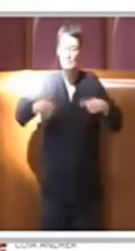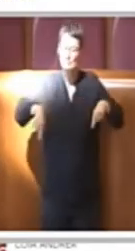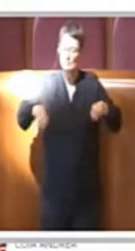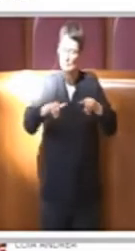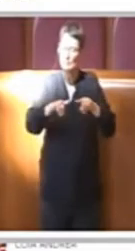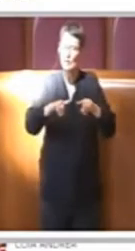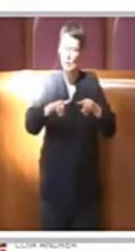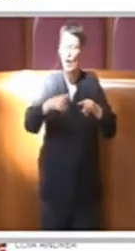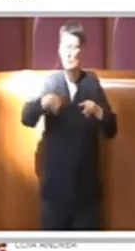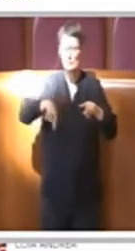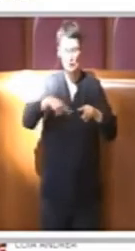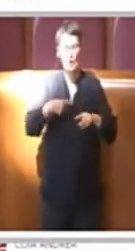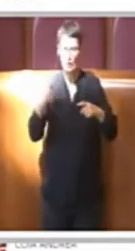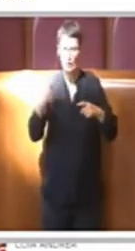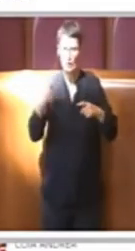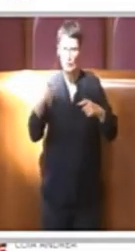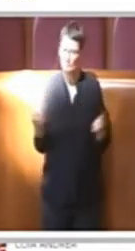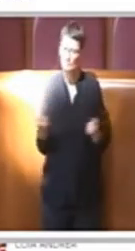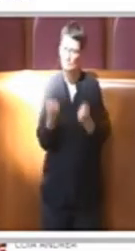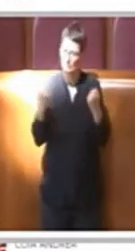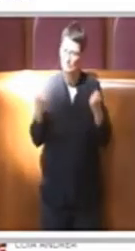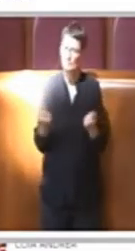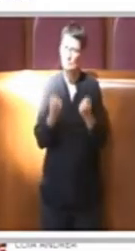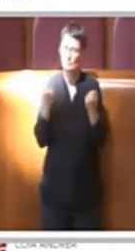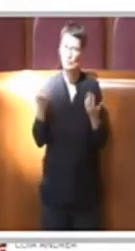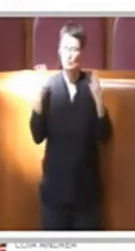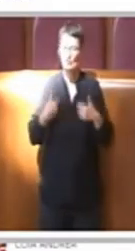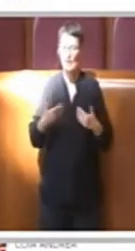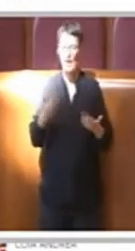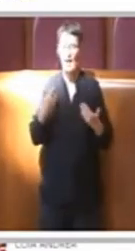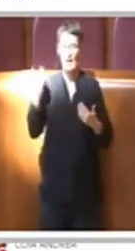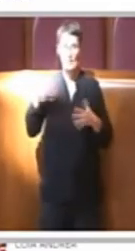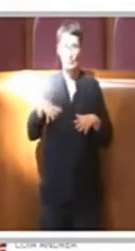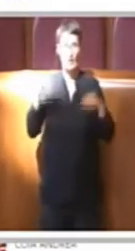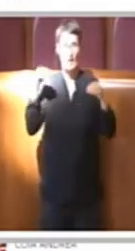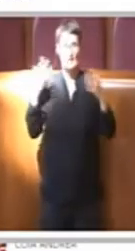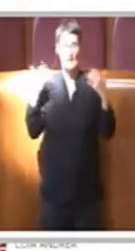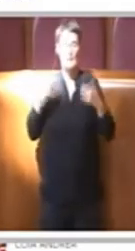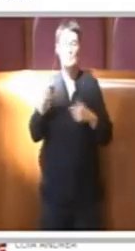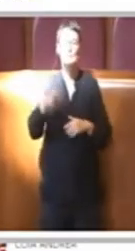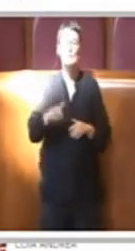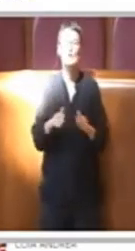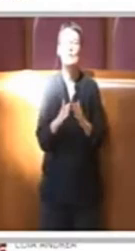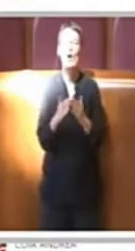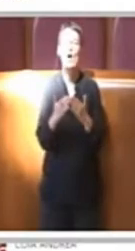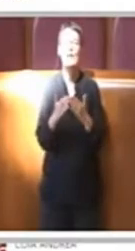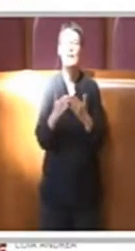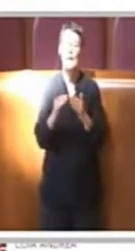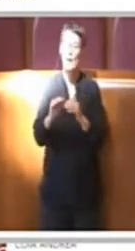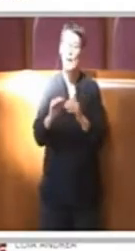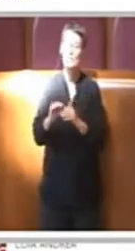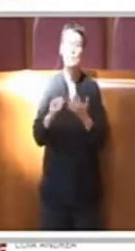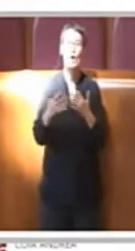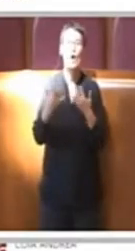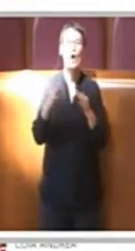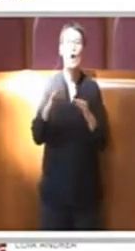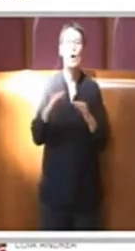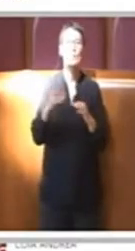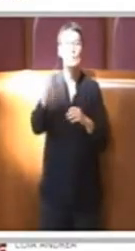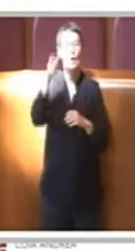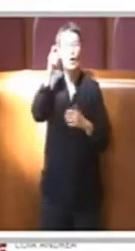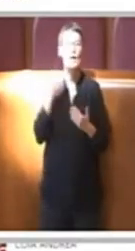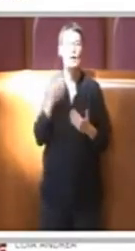si è fatta promotrice da inizio emergenza perché il libro è finalmente stato considerato dal governo un bene